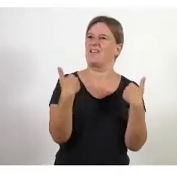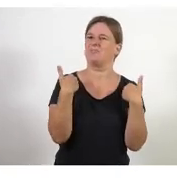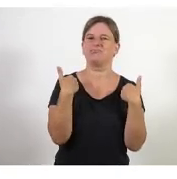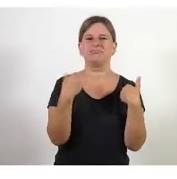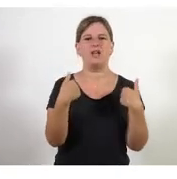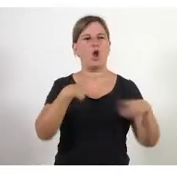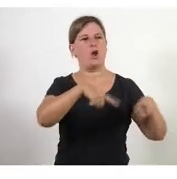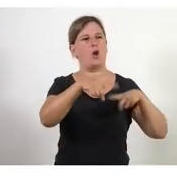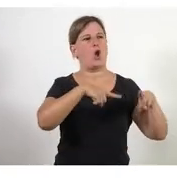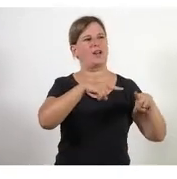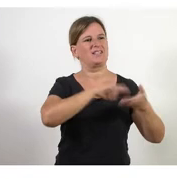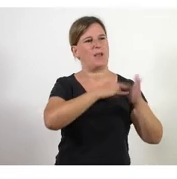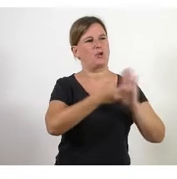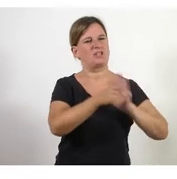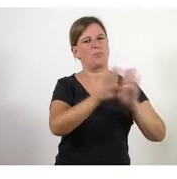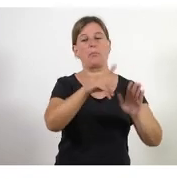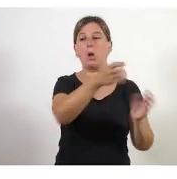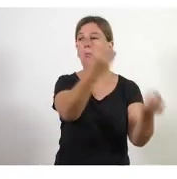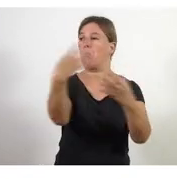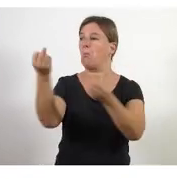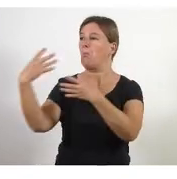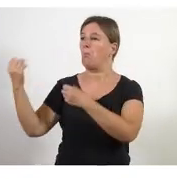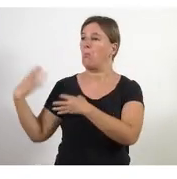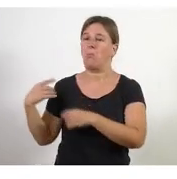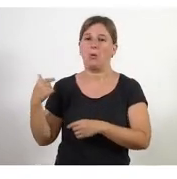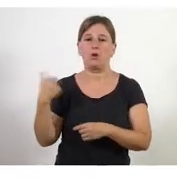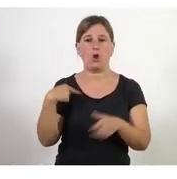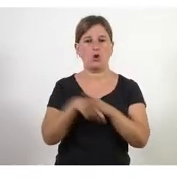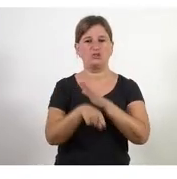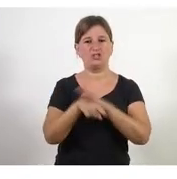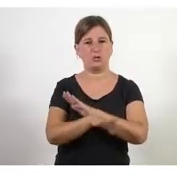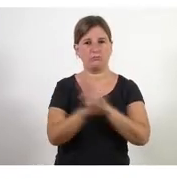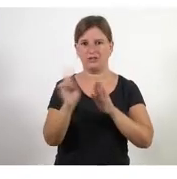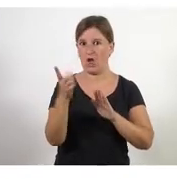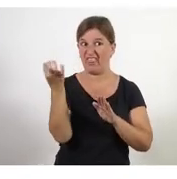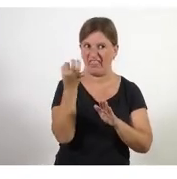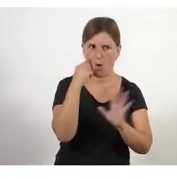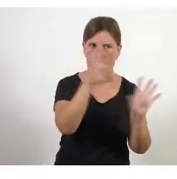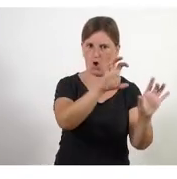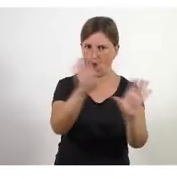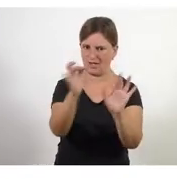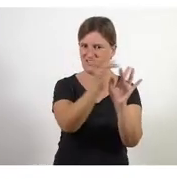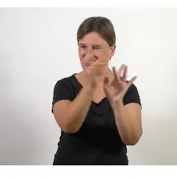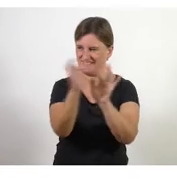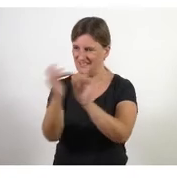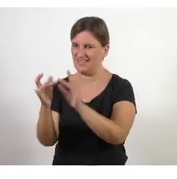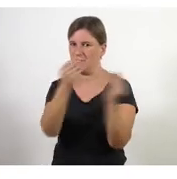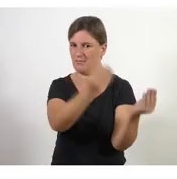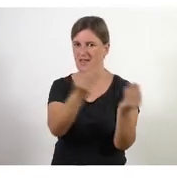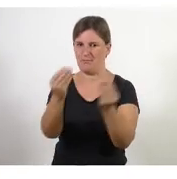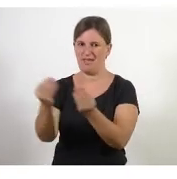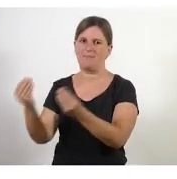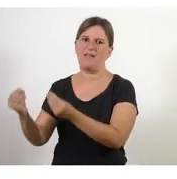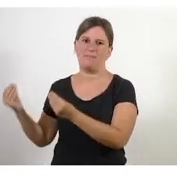projecte però a mi em donen la informació i jo gestiono el projecte no és un gestor de projectes és una persona que porta